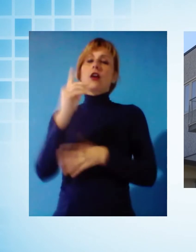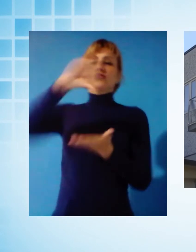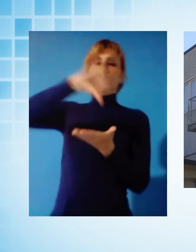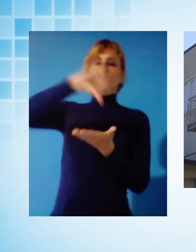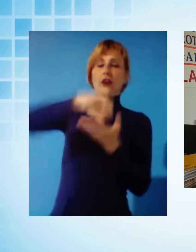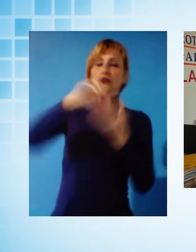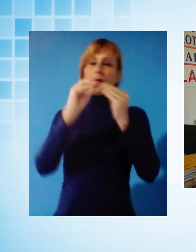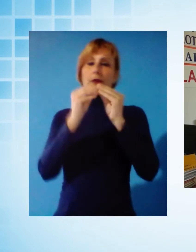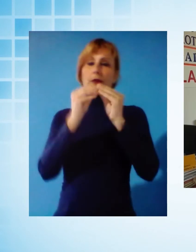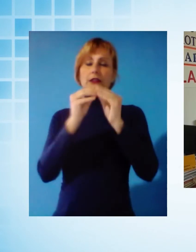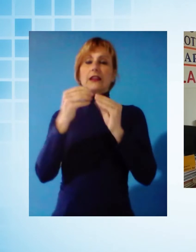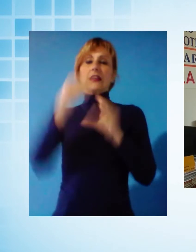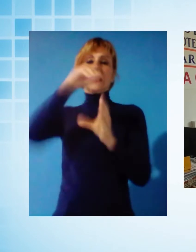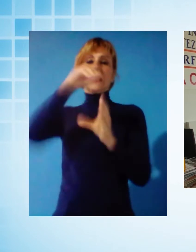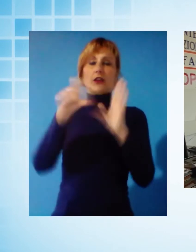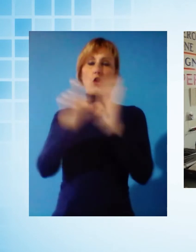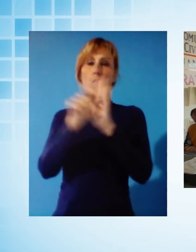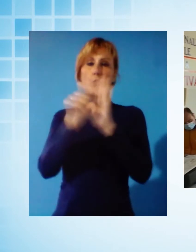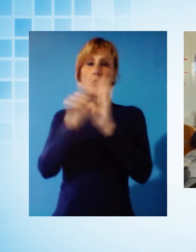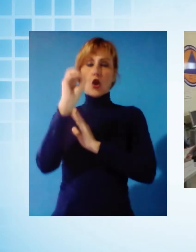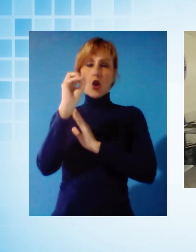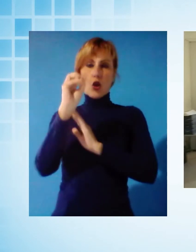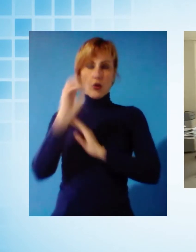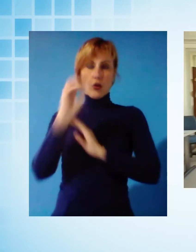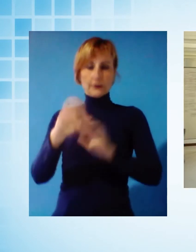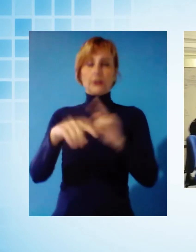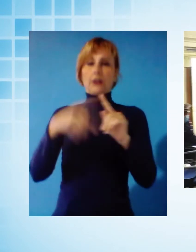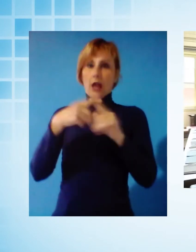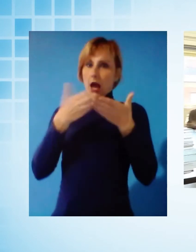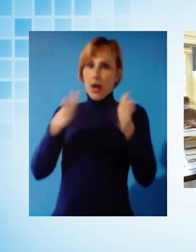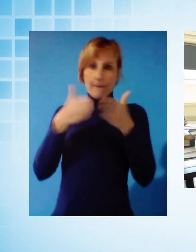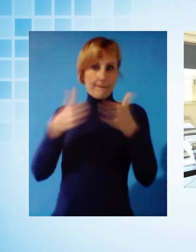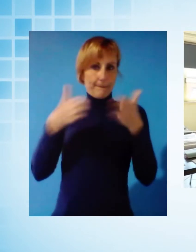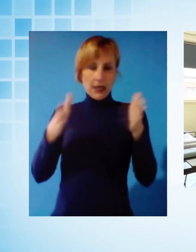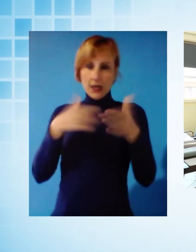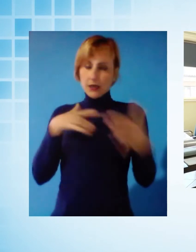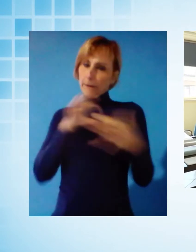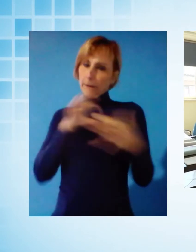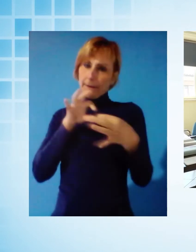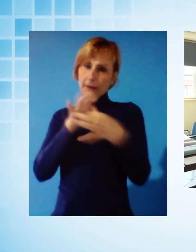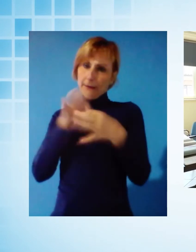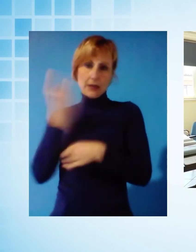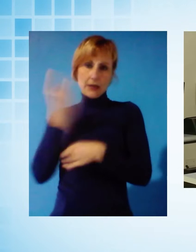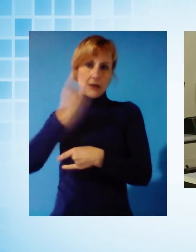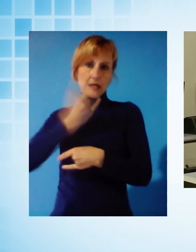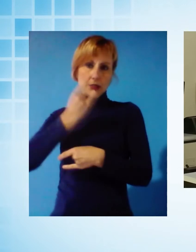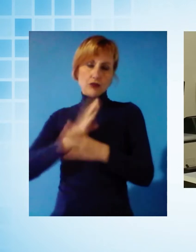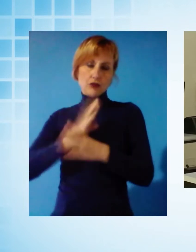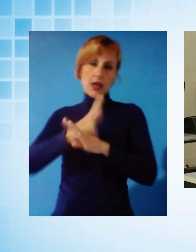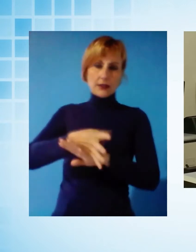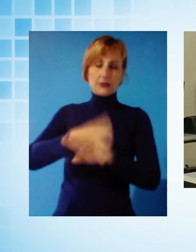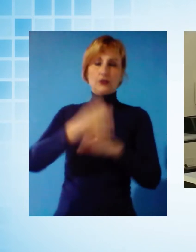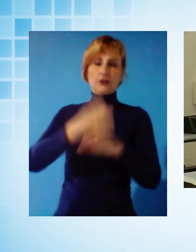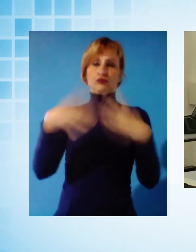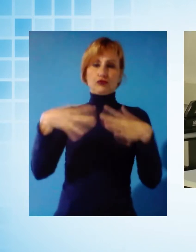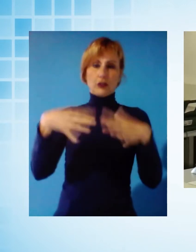della Garfagnana, è sempre rimasto aperto coordinando varie emergenze collegate al Covid-19, facendo da motore organizzativo per